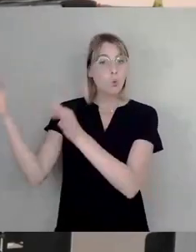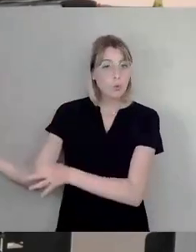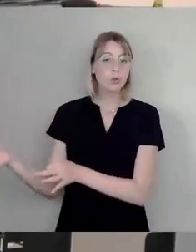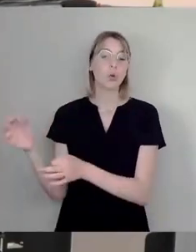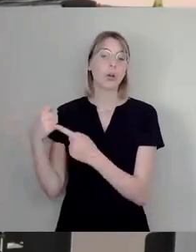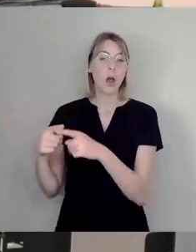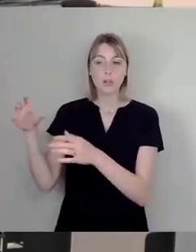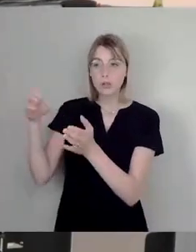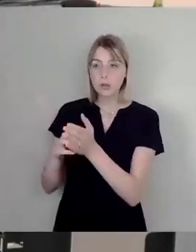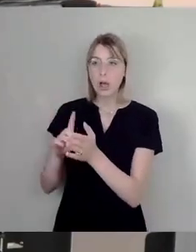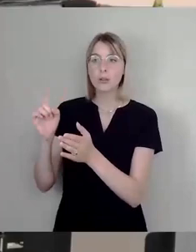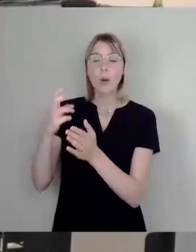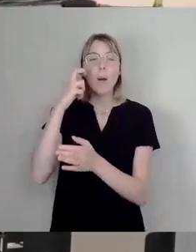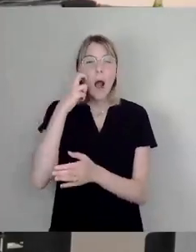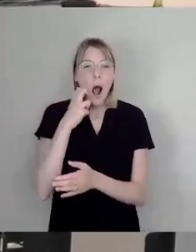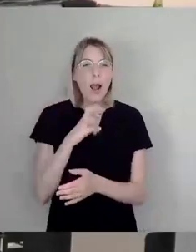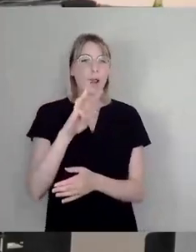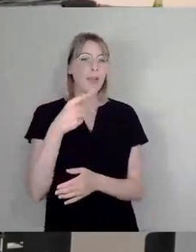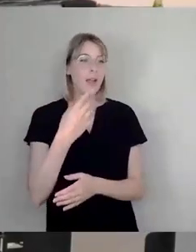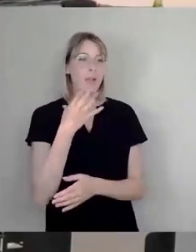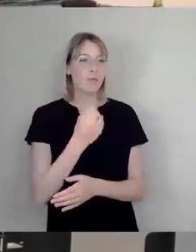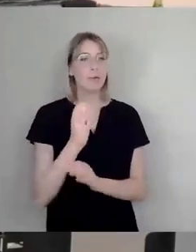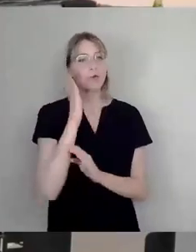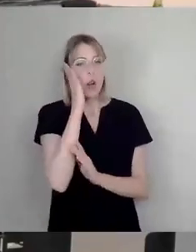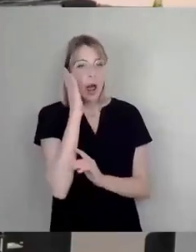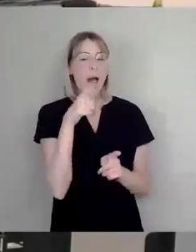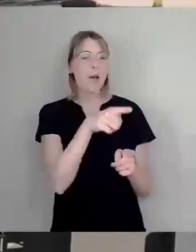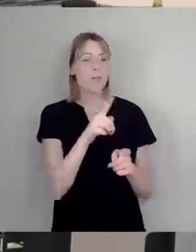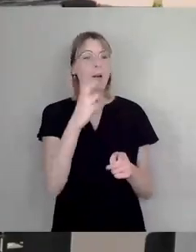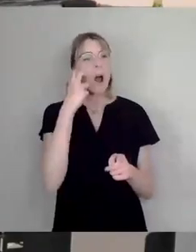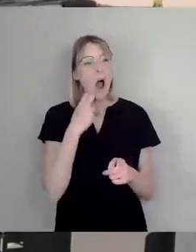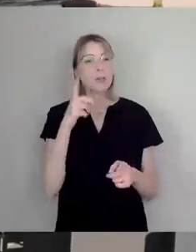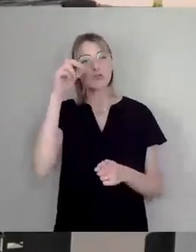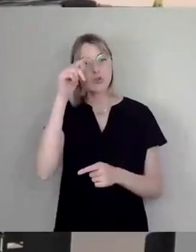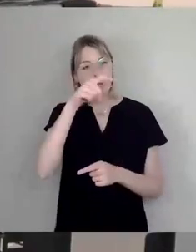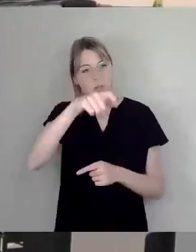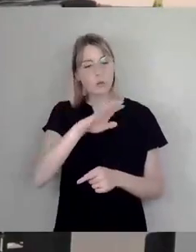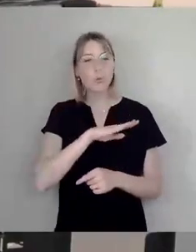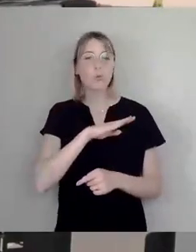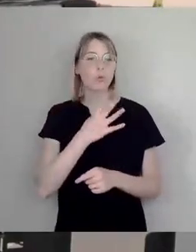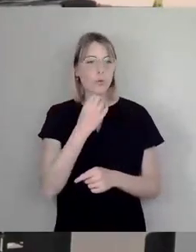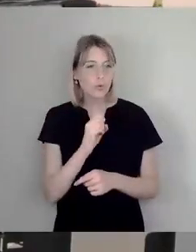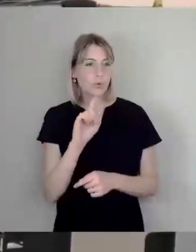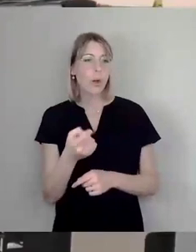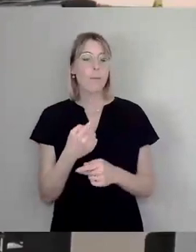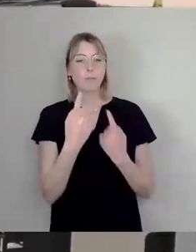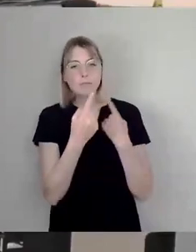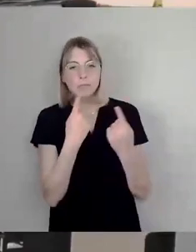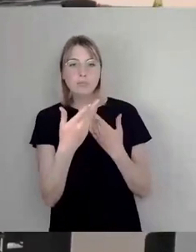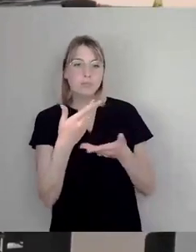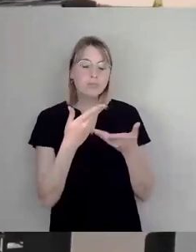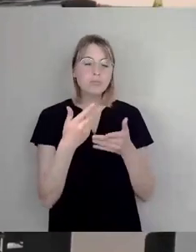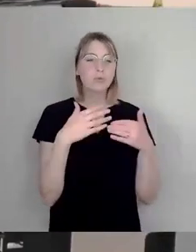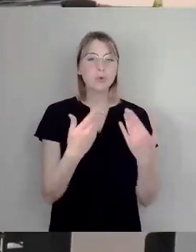alten WG zu übernachten und mit den alten Studienkolleginnen und Kollegen zu sprechen. Da musste man sich nicht